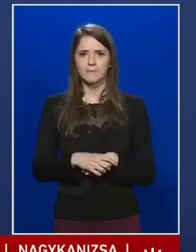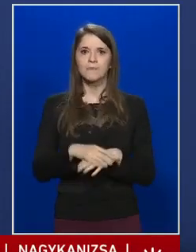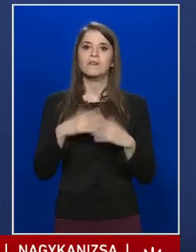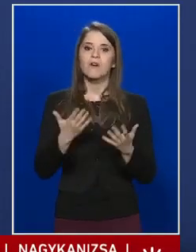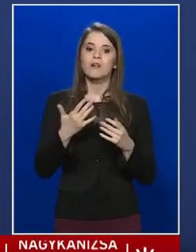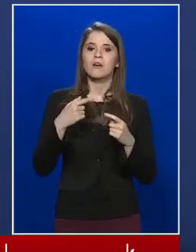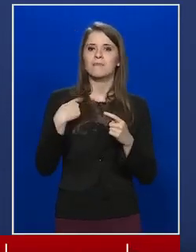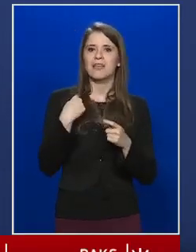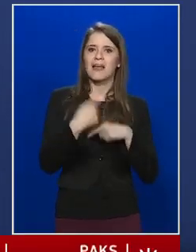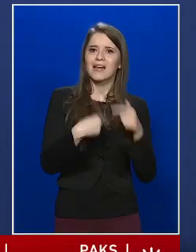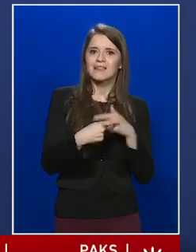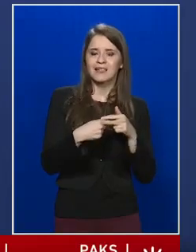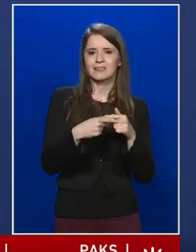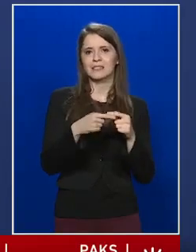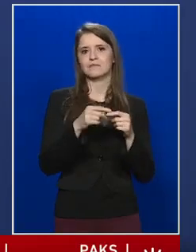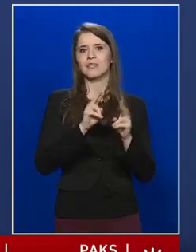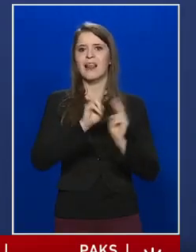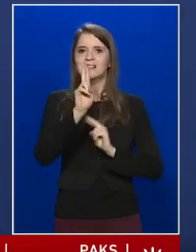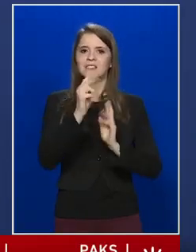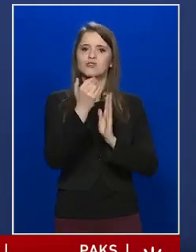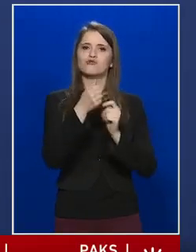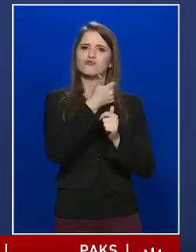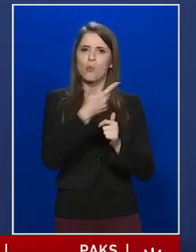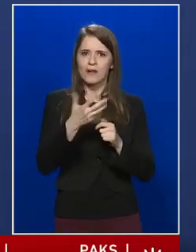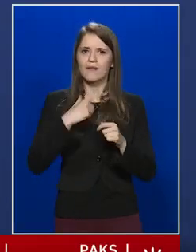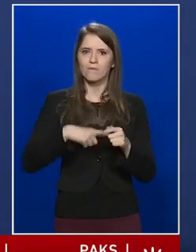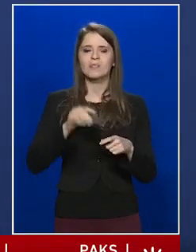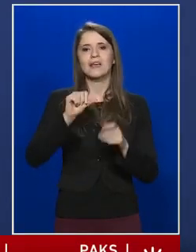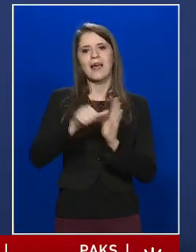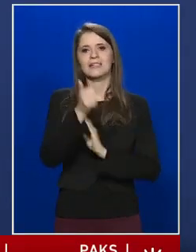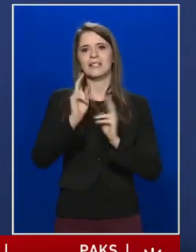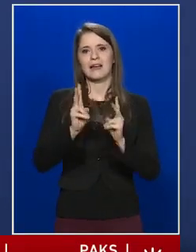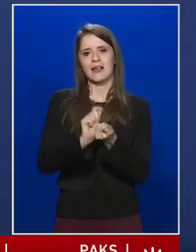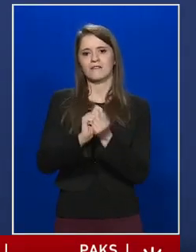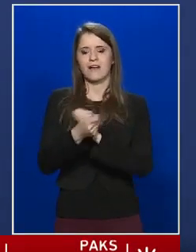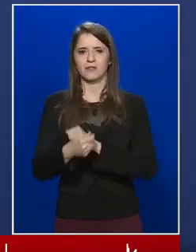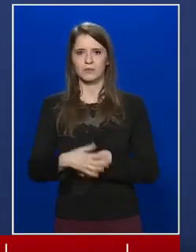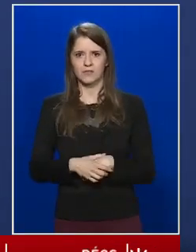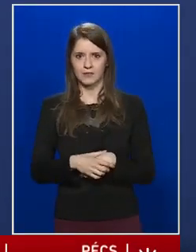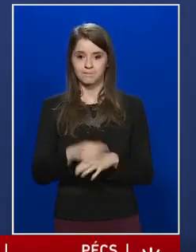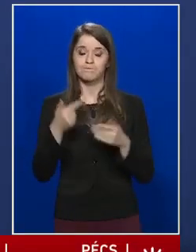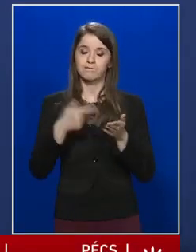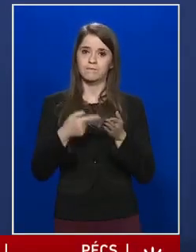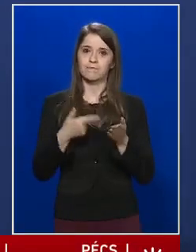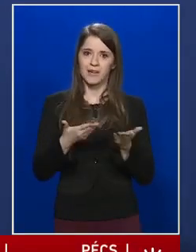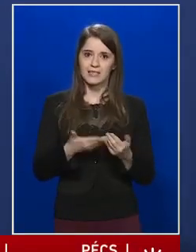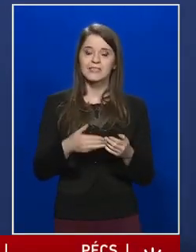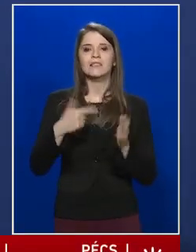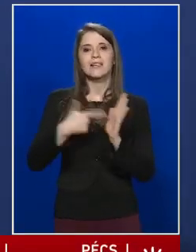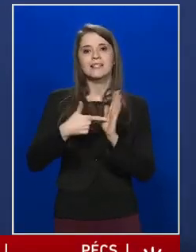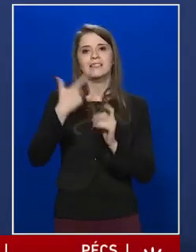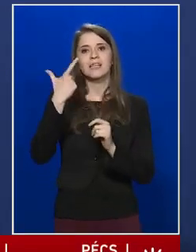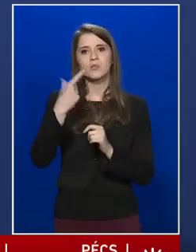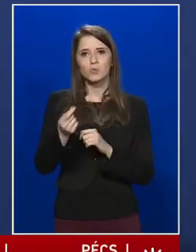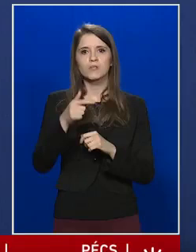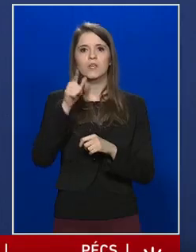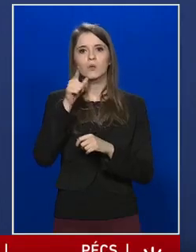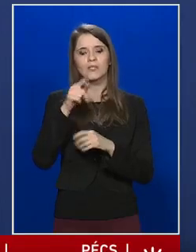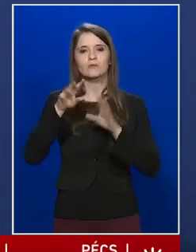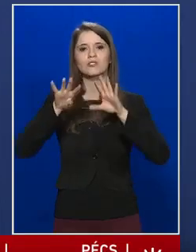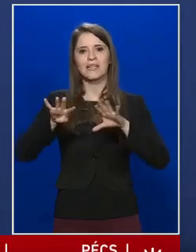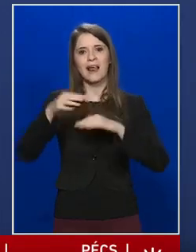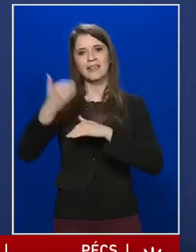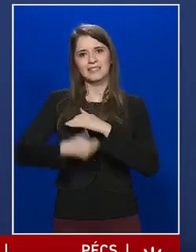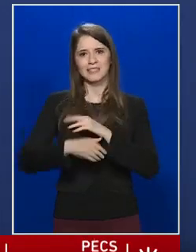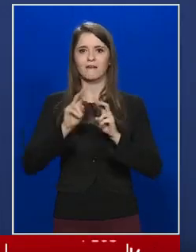jelentkezési sorrendjükön is változtathatnak. Ez utóbbira egészen 2020. július 9